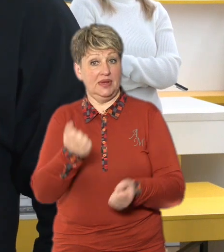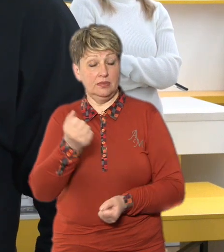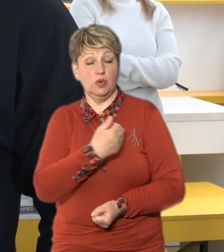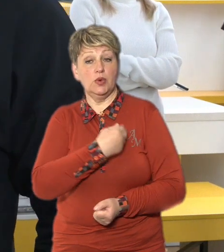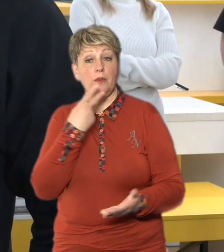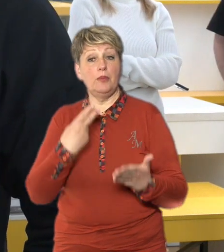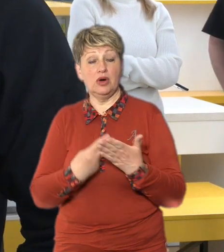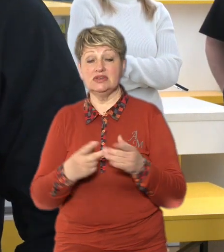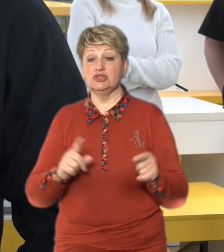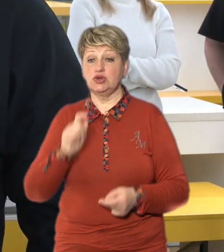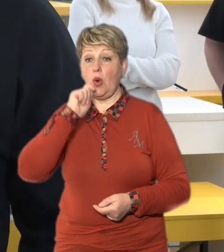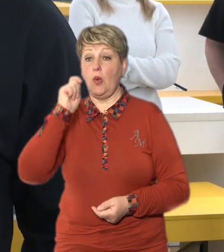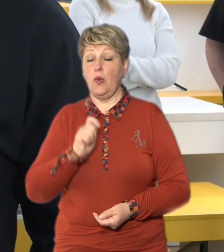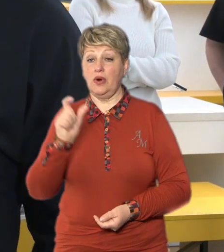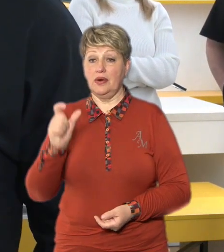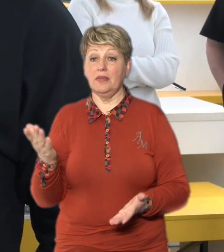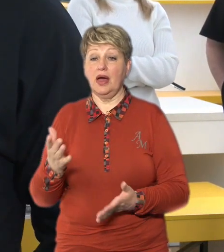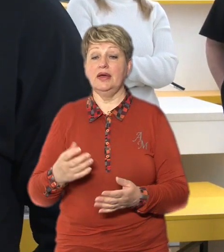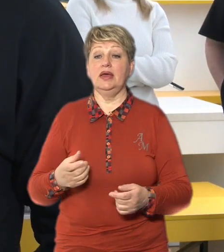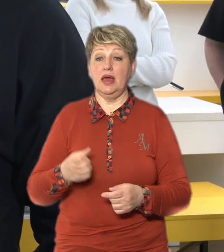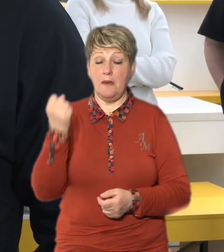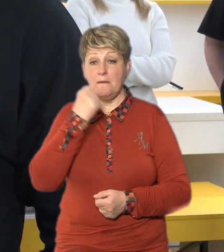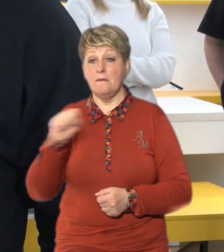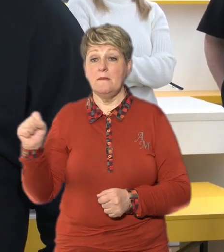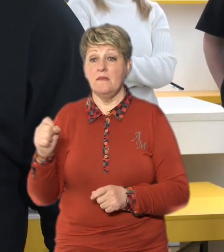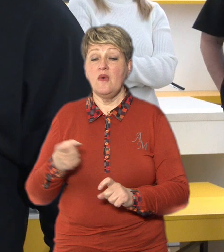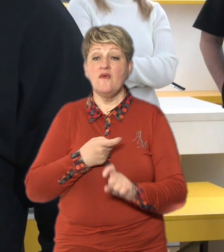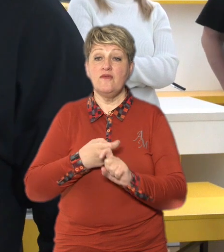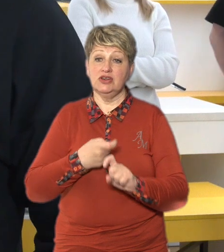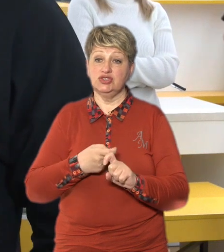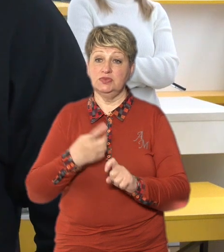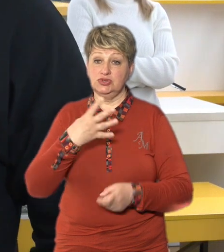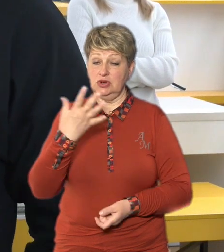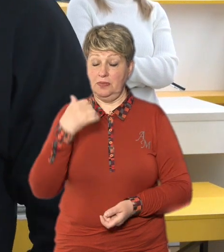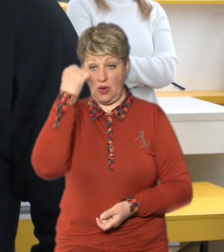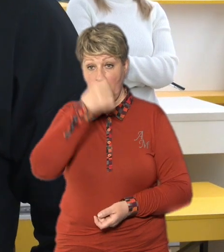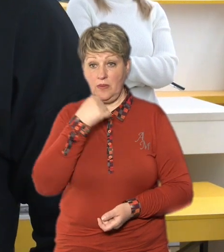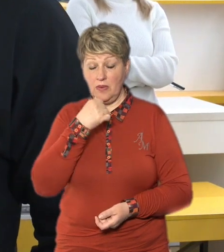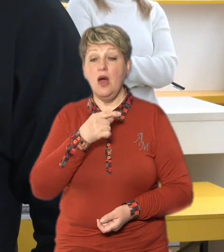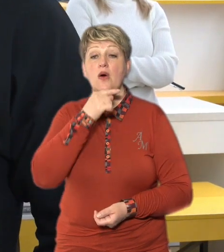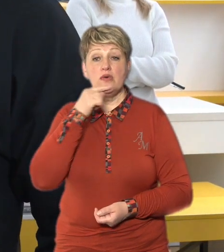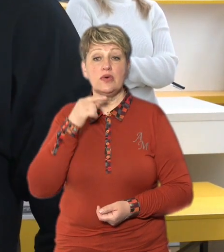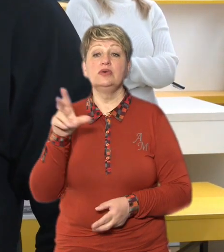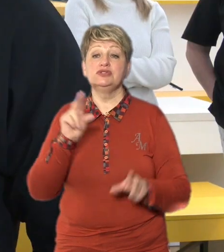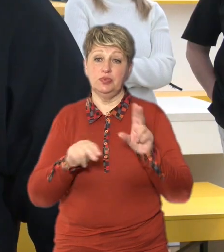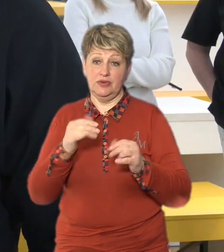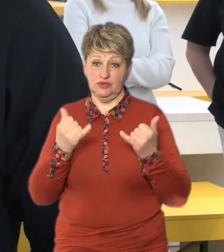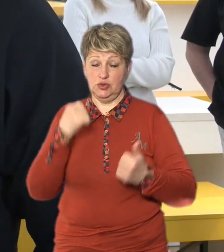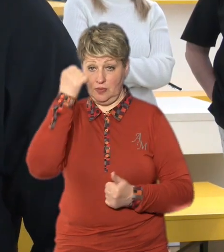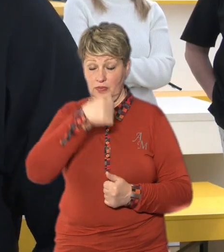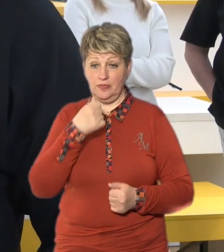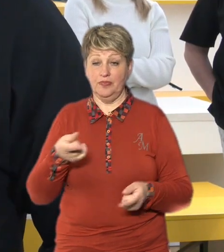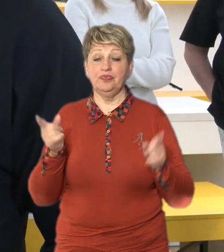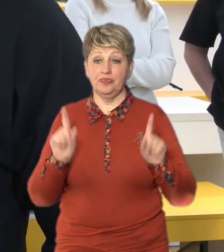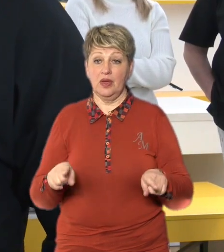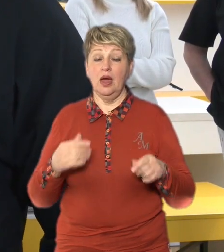українці, які перемогли фашизм в 155 році в Олександр Олександр Переможуть і рашизм, сподіваюся, вже в цьому році Ми зробили